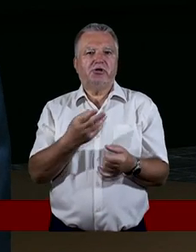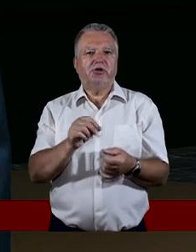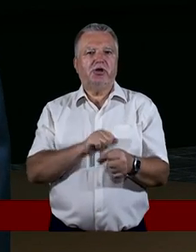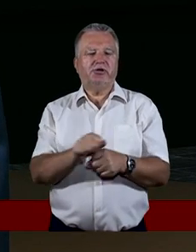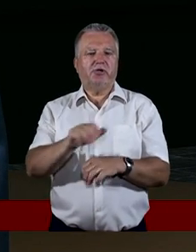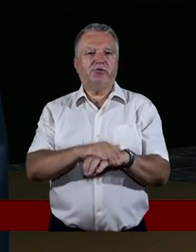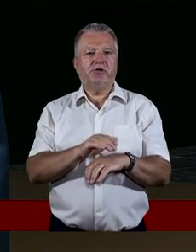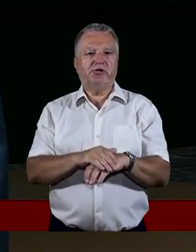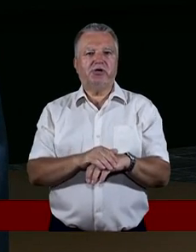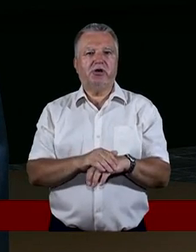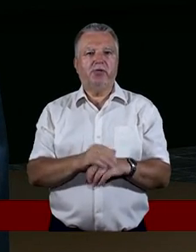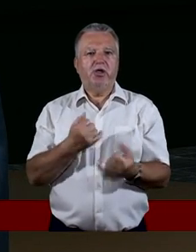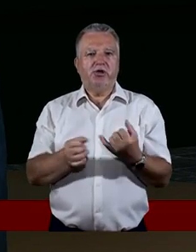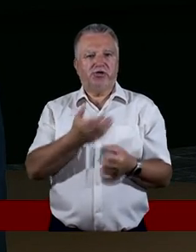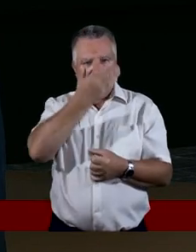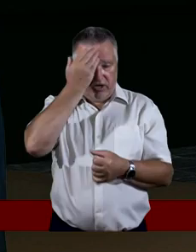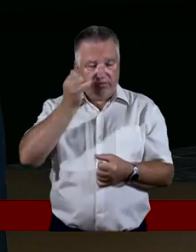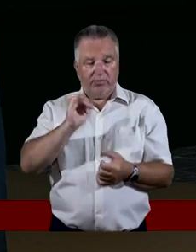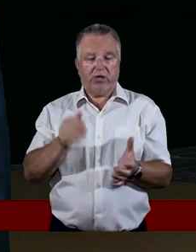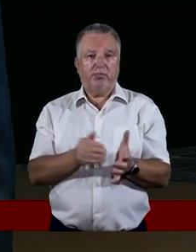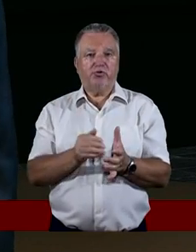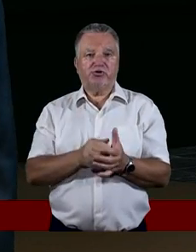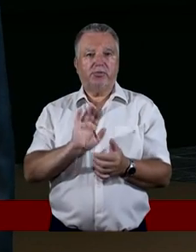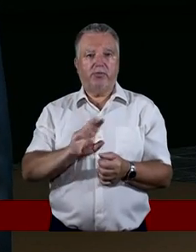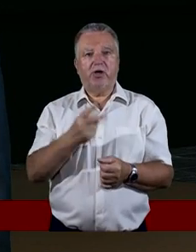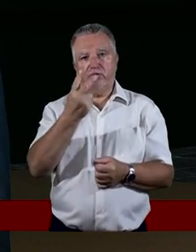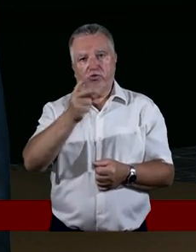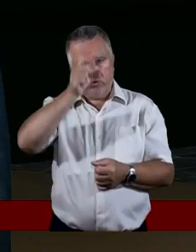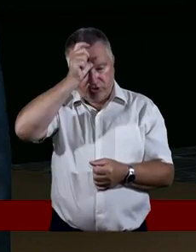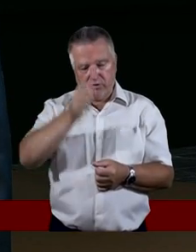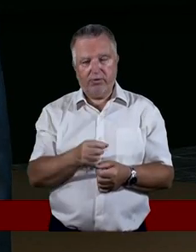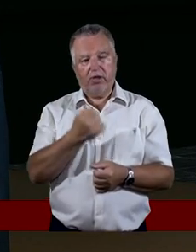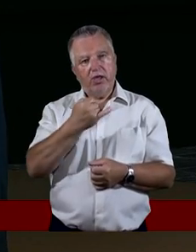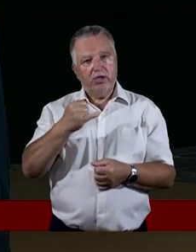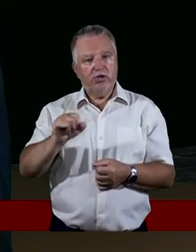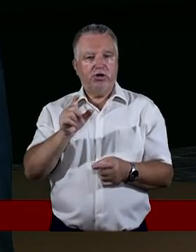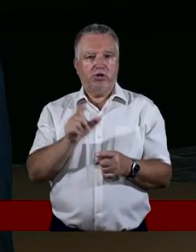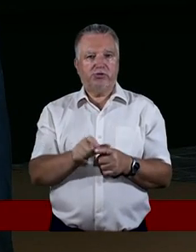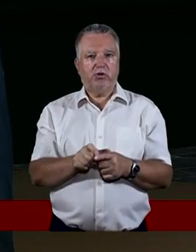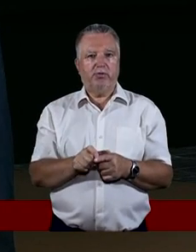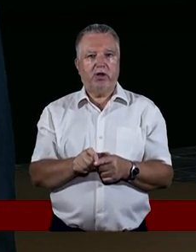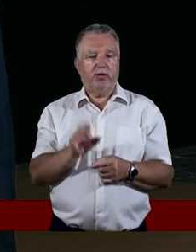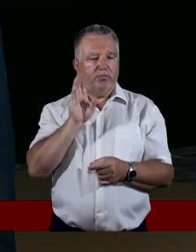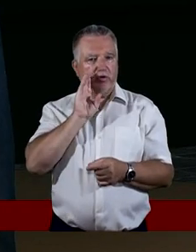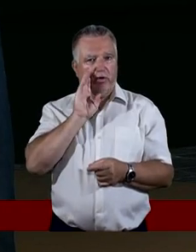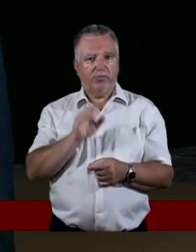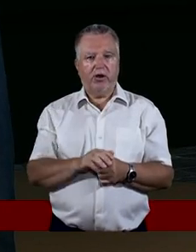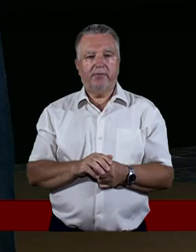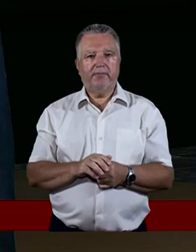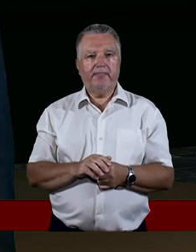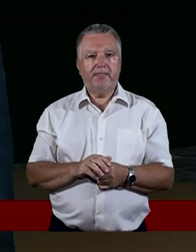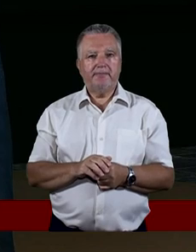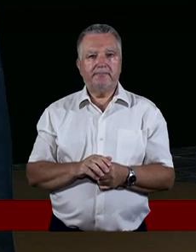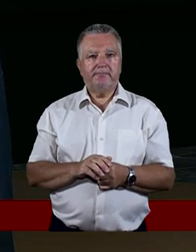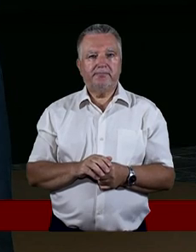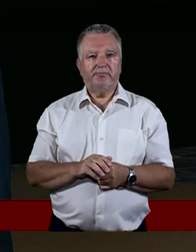jakie są potrzeby drugiego człowieka. I inne podobne słowa, podobne teksty,